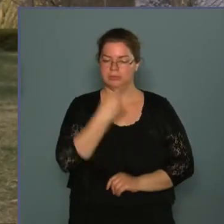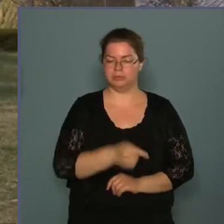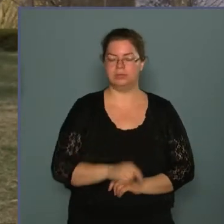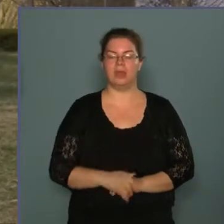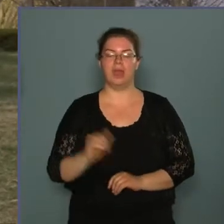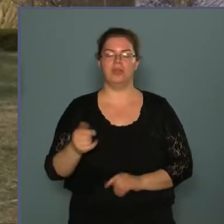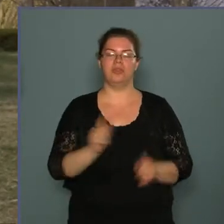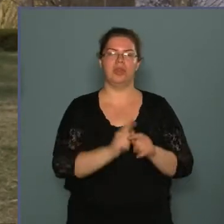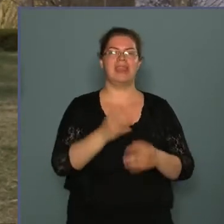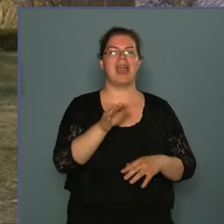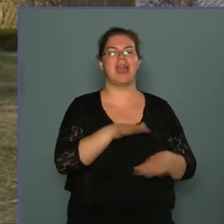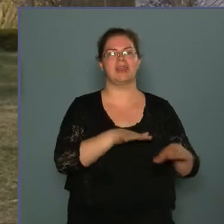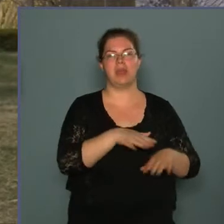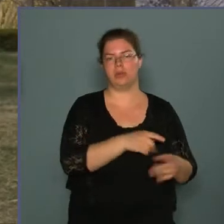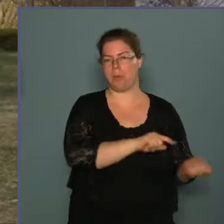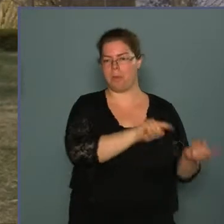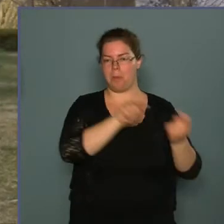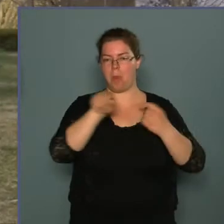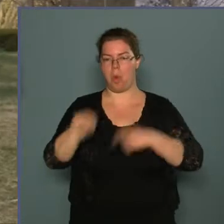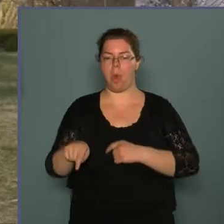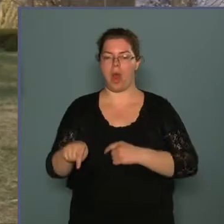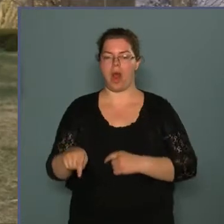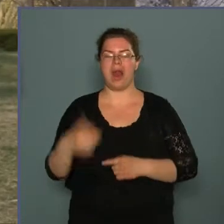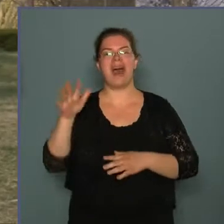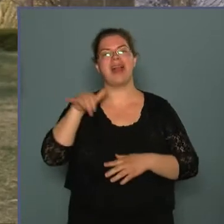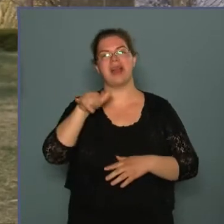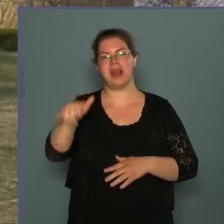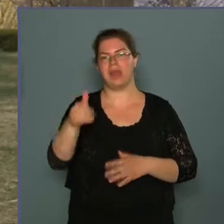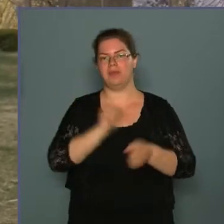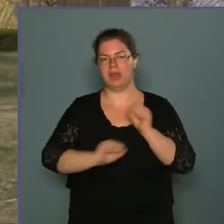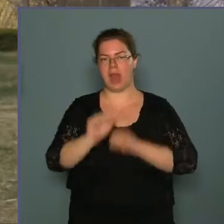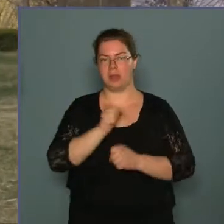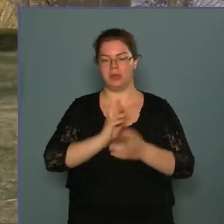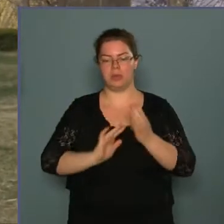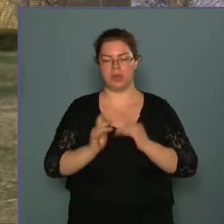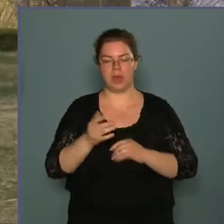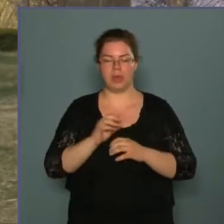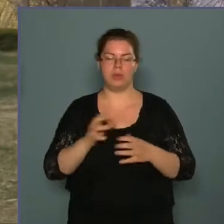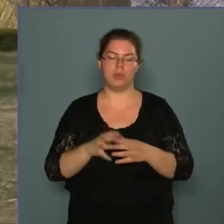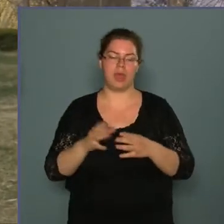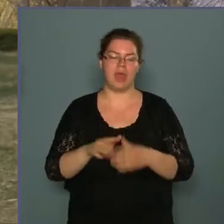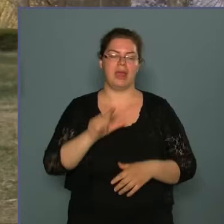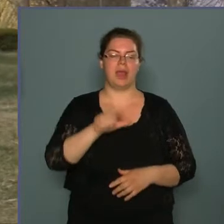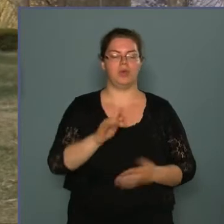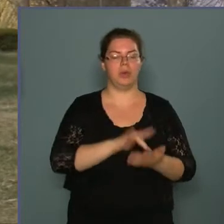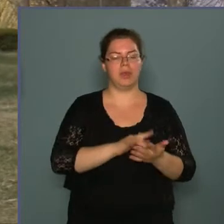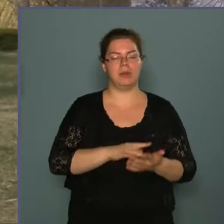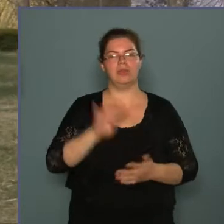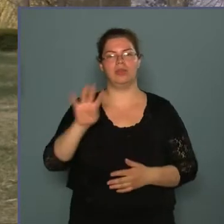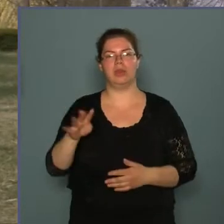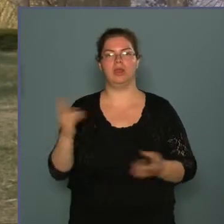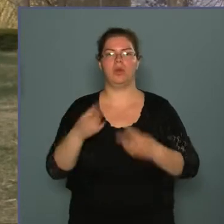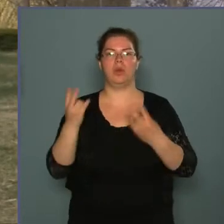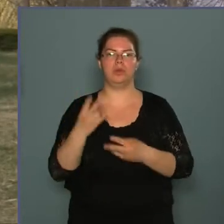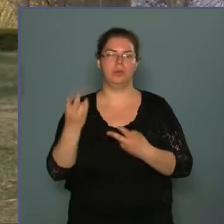Esztergomból az 51. légvédelmi tüzérosztály, 50%-a két közepes és négy könnyű légvédelmi